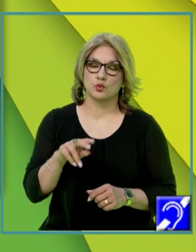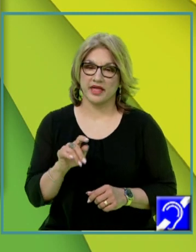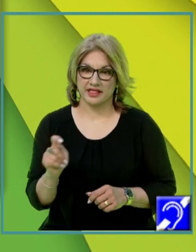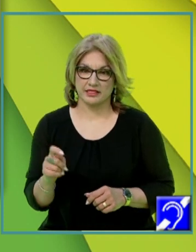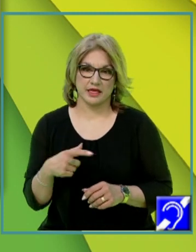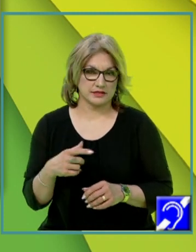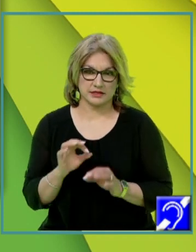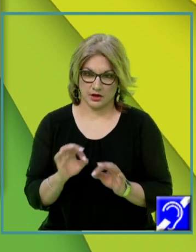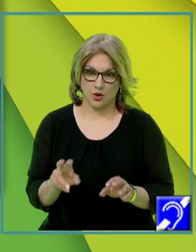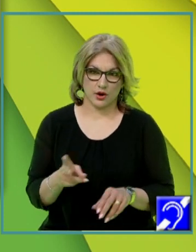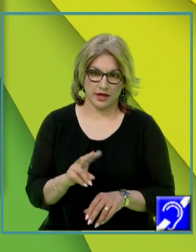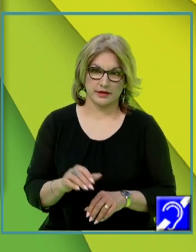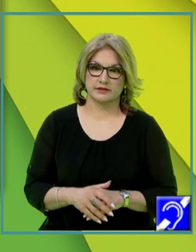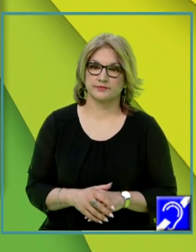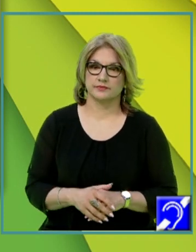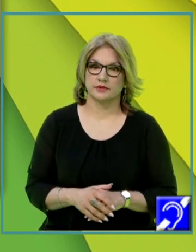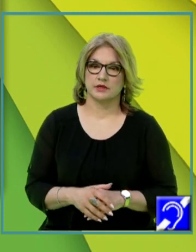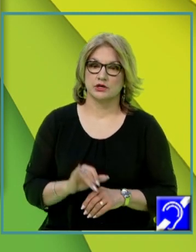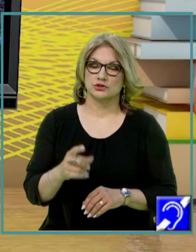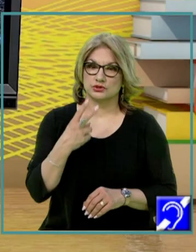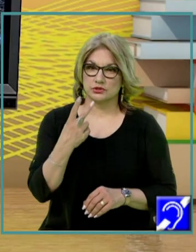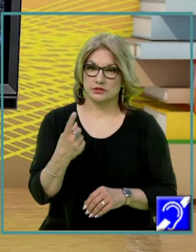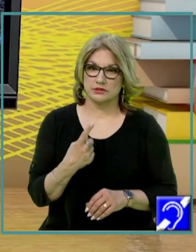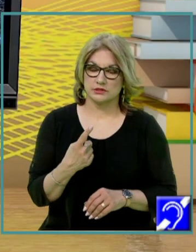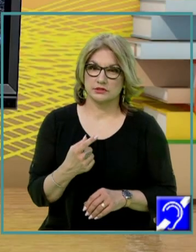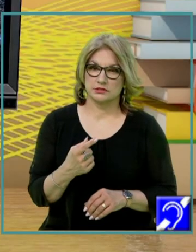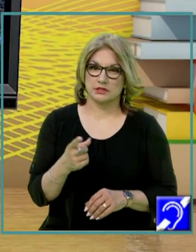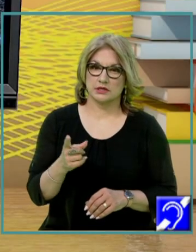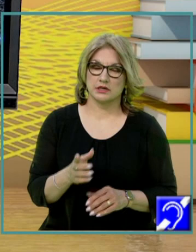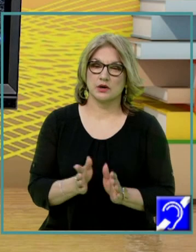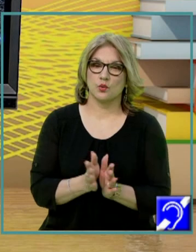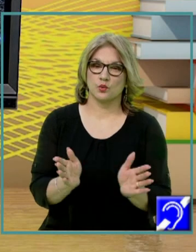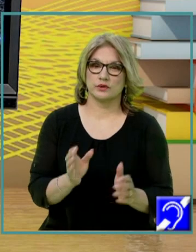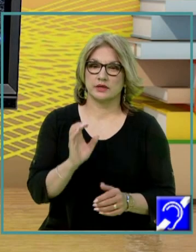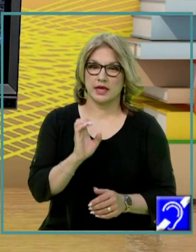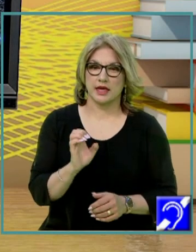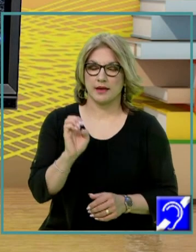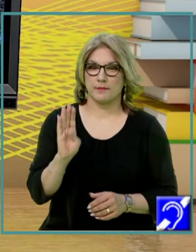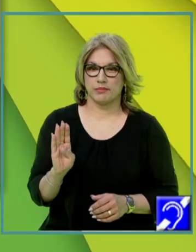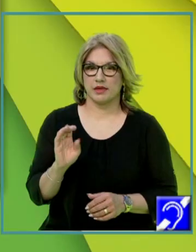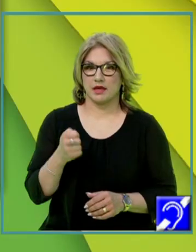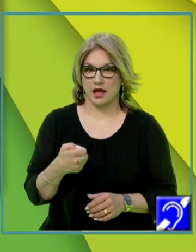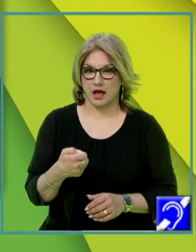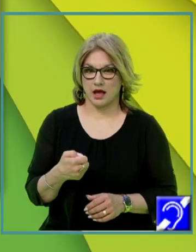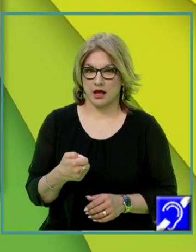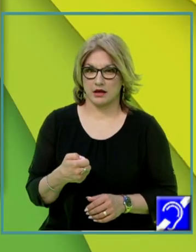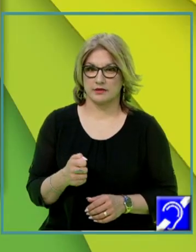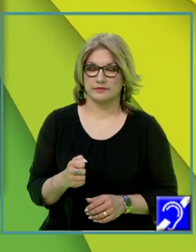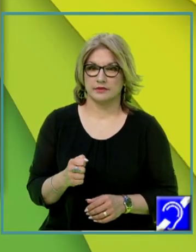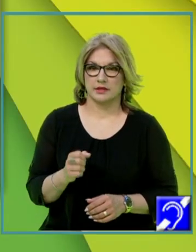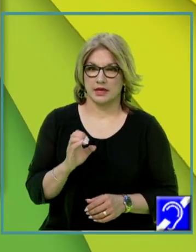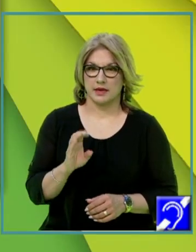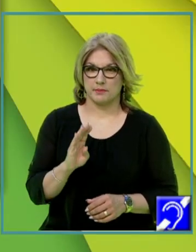este corect. Și mai sezizăm că unghiul făcut de EBA, adică unghiul acesta, deci unghiul